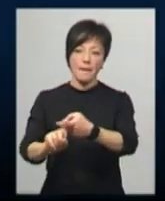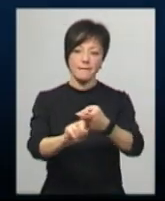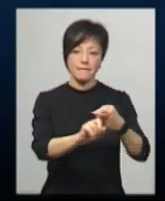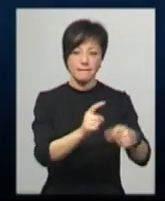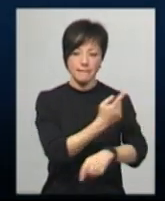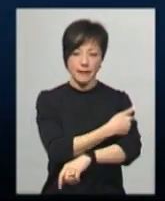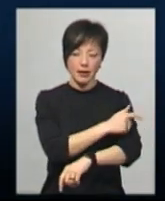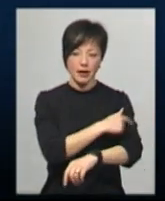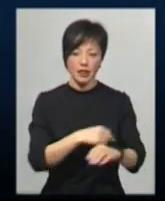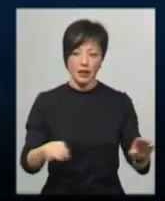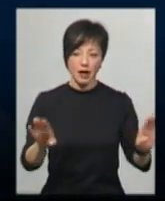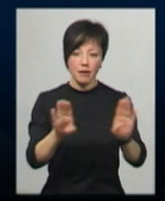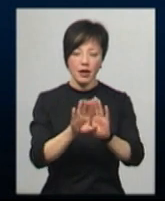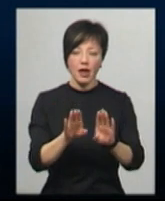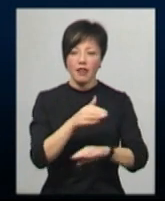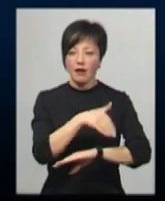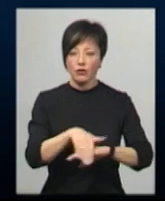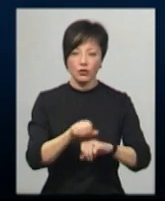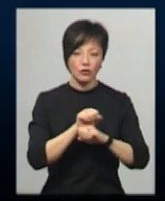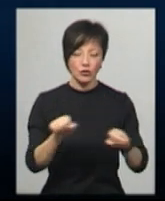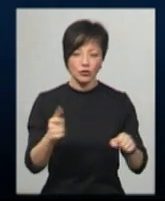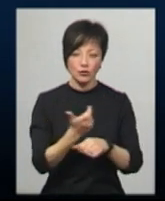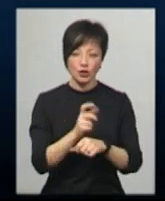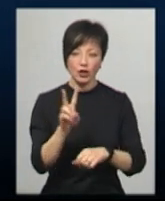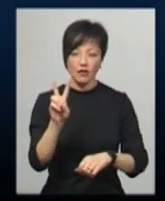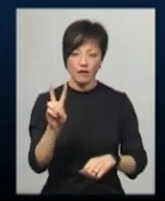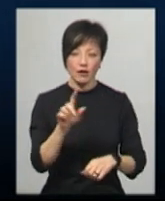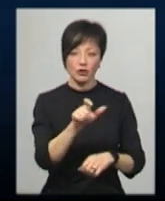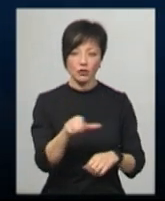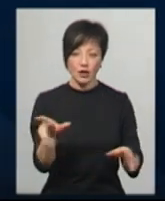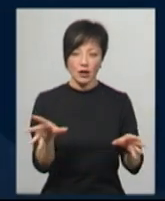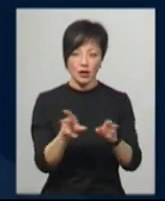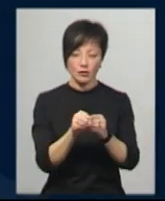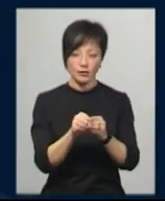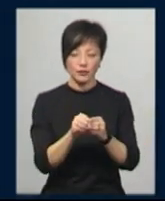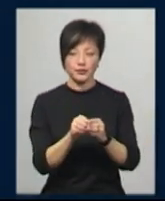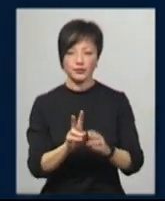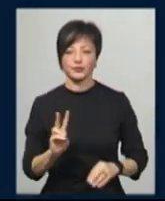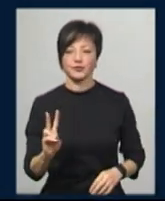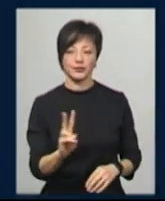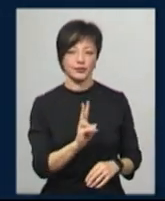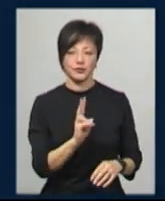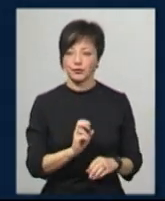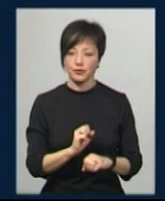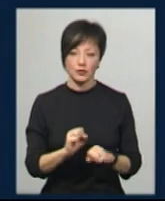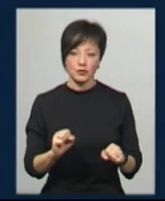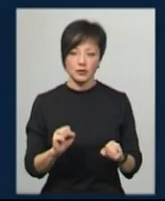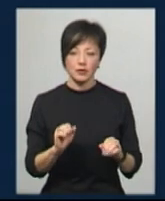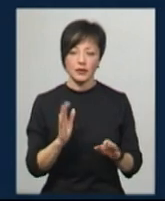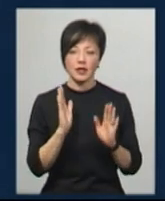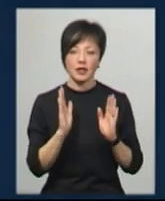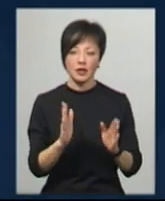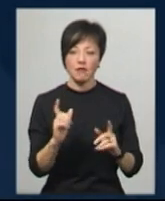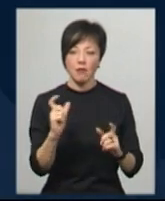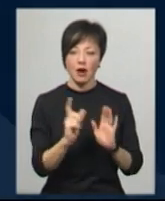карантин, що на вулиці не можна бути більше двом чоловікам в купі. Тобто можна виходити тільки